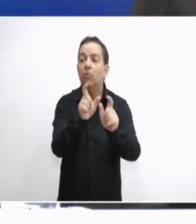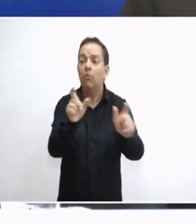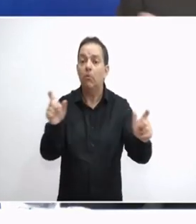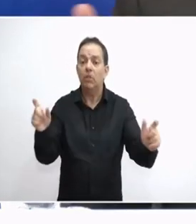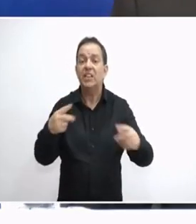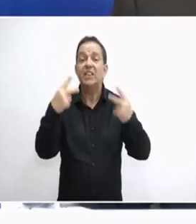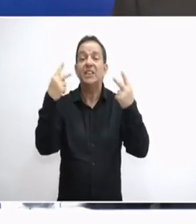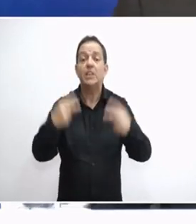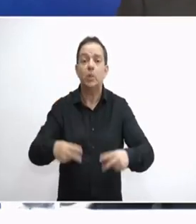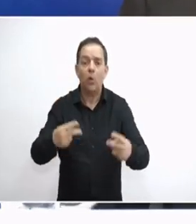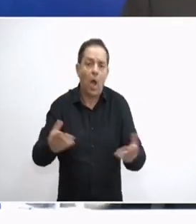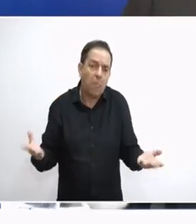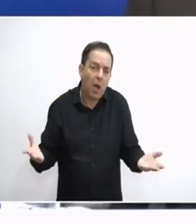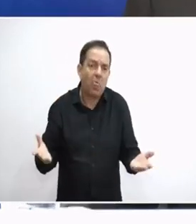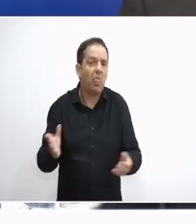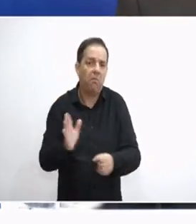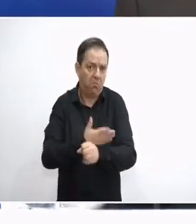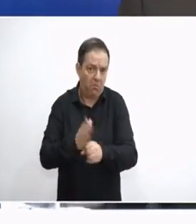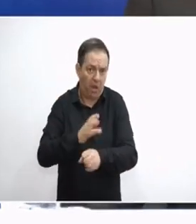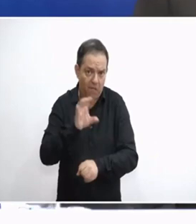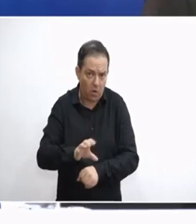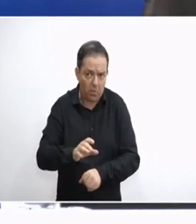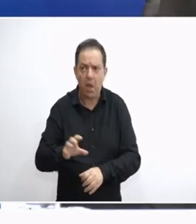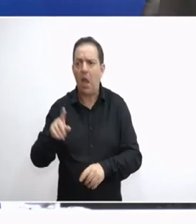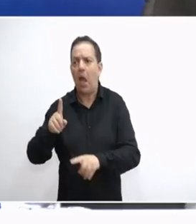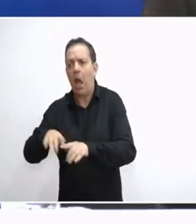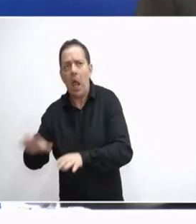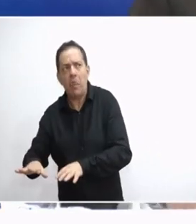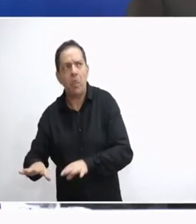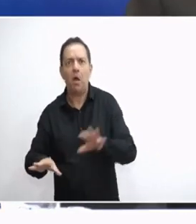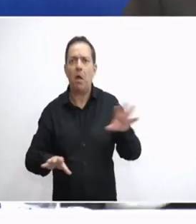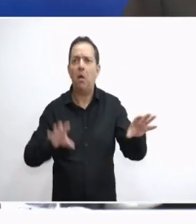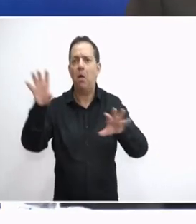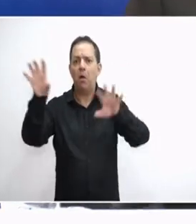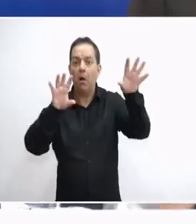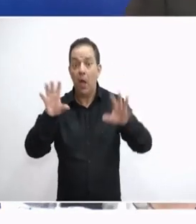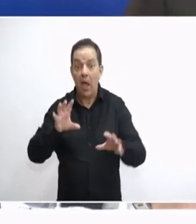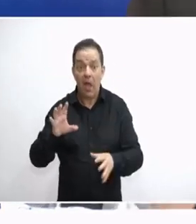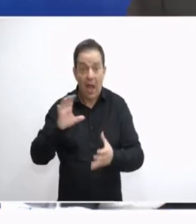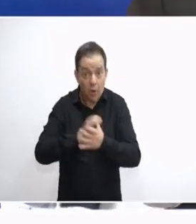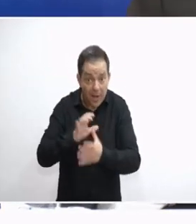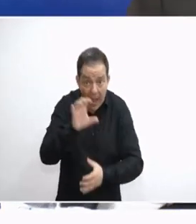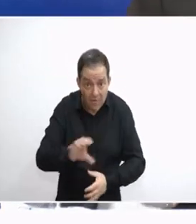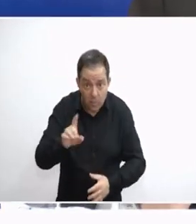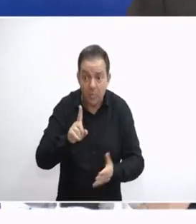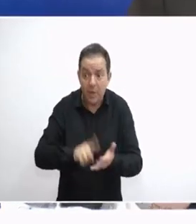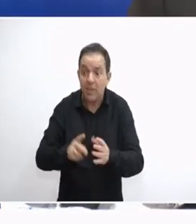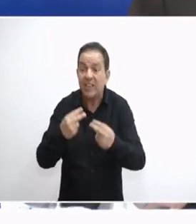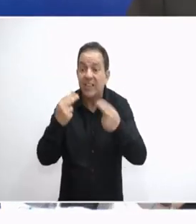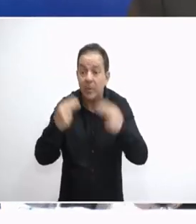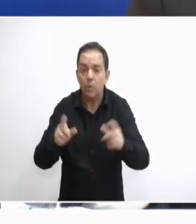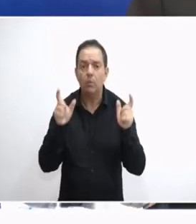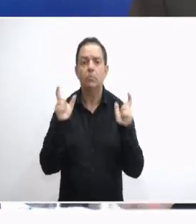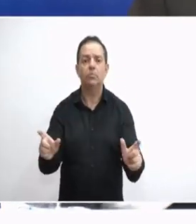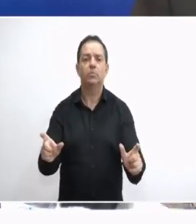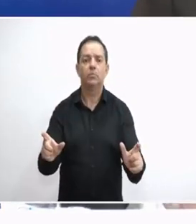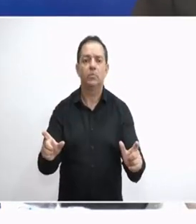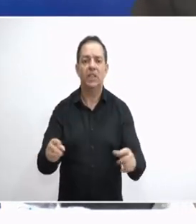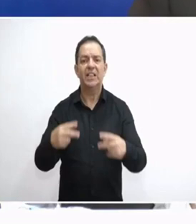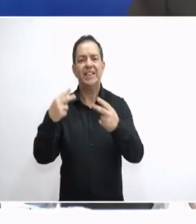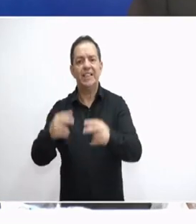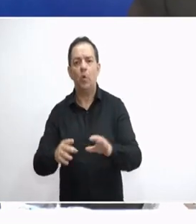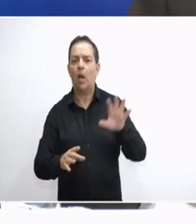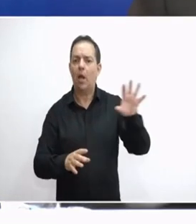Ευρώπης εκτός και να δεν είμαστε Ευρώπη είμαστε Ελλάδα, είμαστε λίγο Ευρώπη μια ενωμένη Ευρώπη προστατεύει τα σύνορα της τα σύνορα της δεν είναι